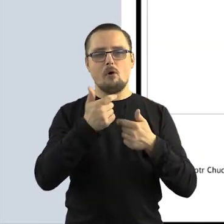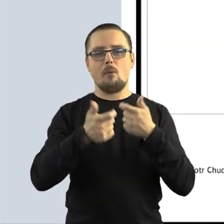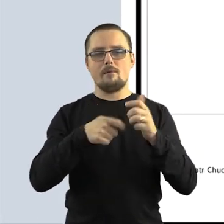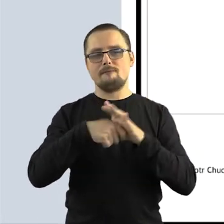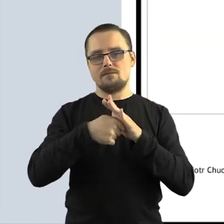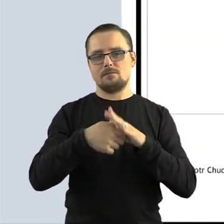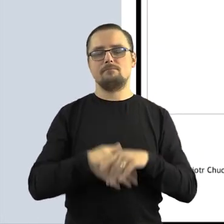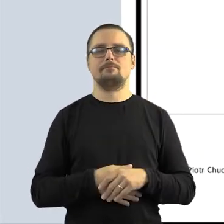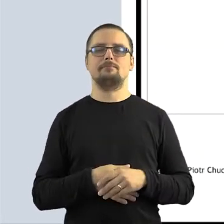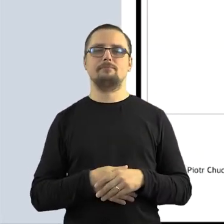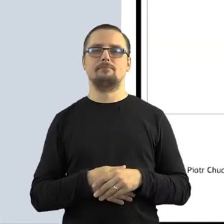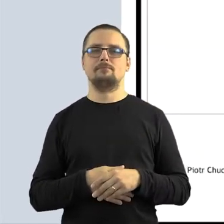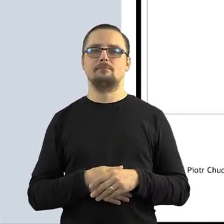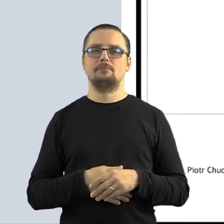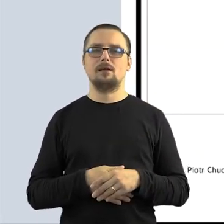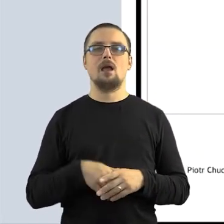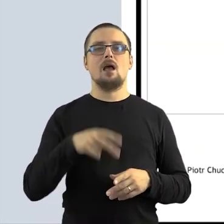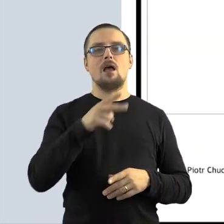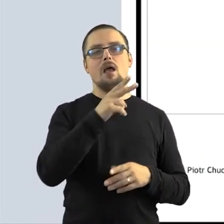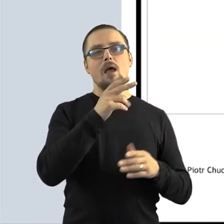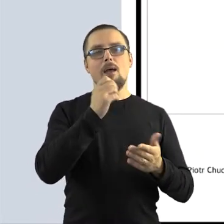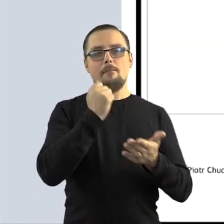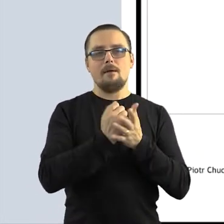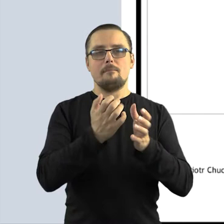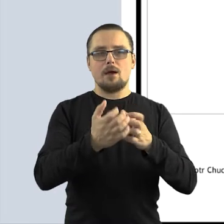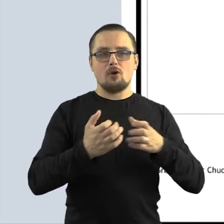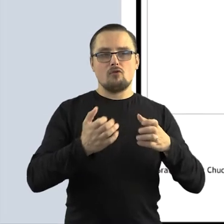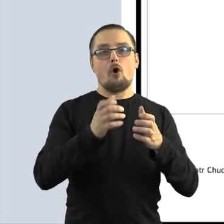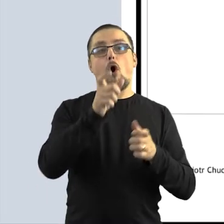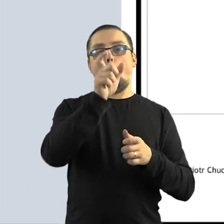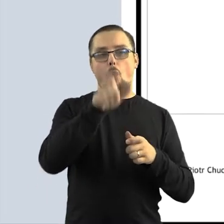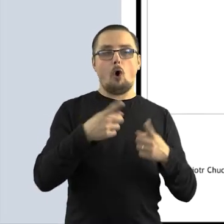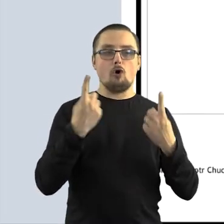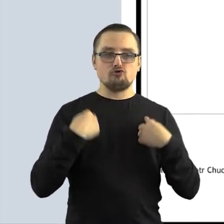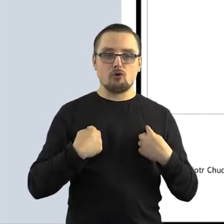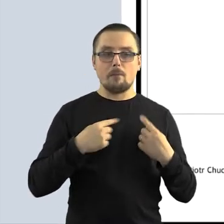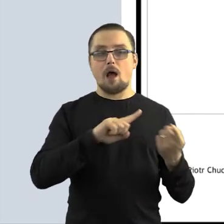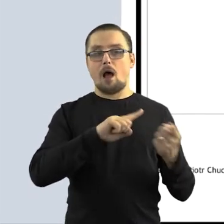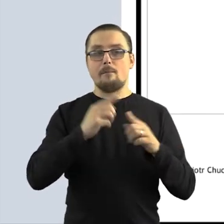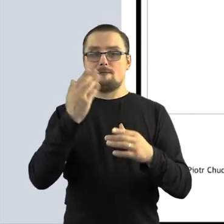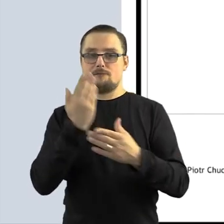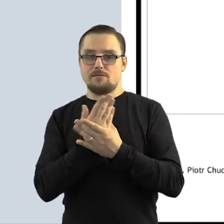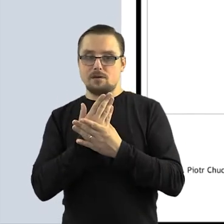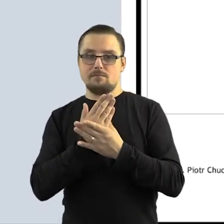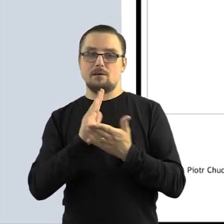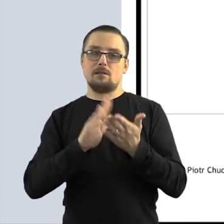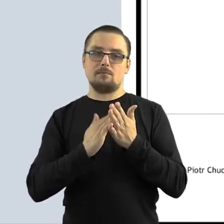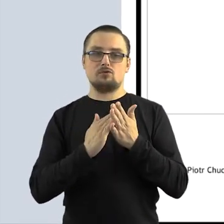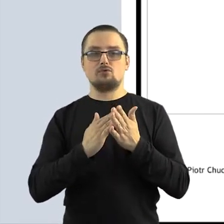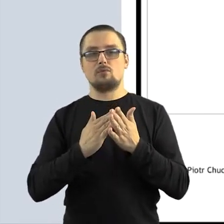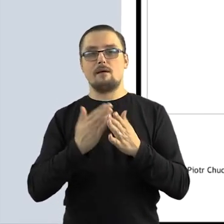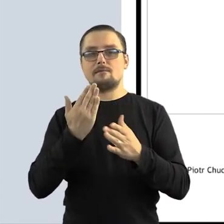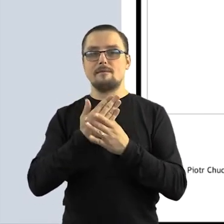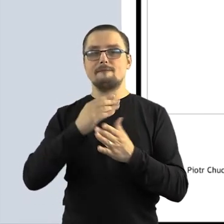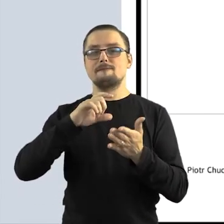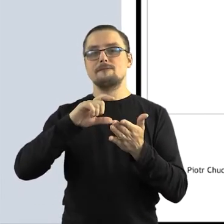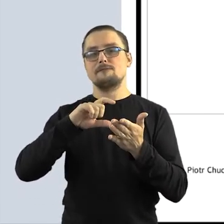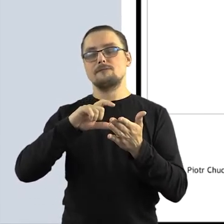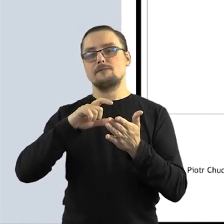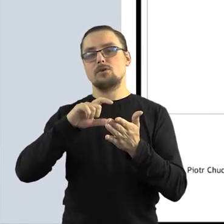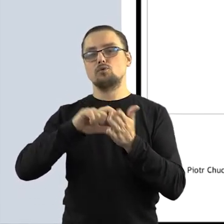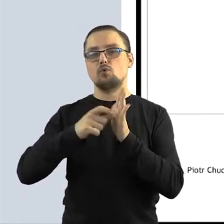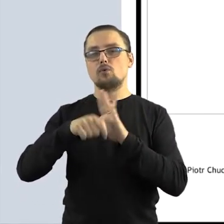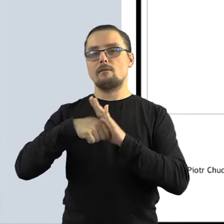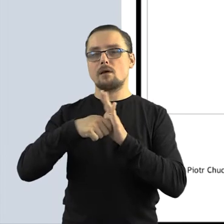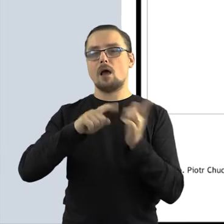różnym podmiotom, zarówno fizycznym, jak i prawnym, czyli na przykład wytwórniom filmowym, na przykład domom wydawniczym, ale